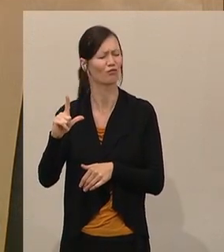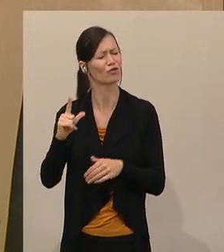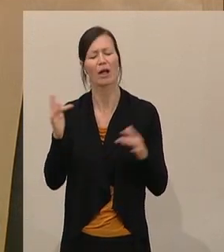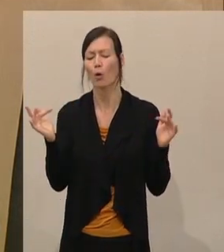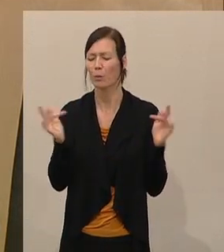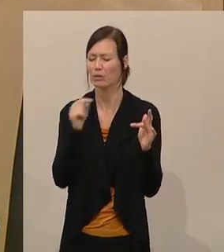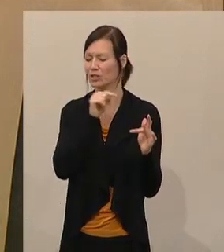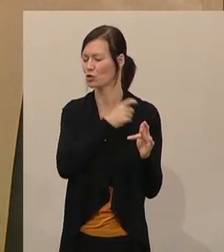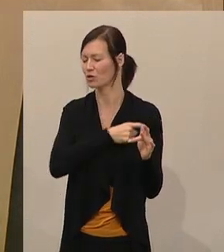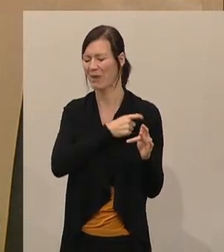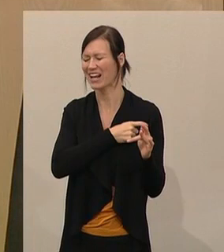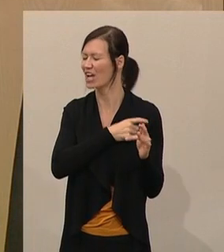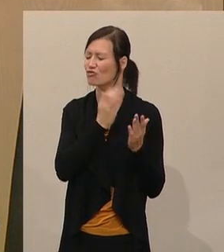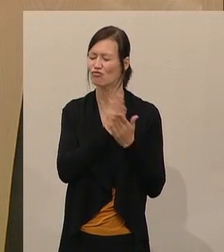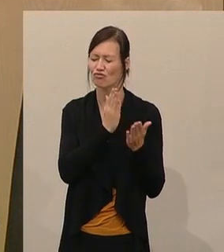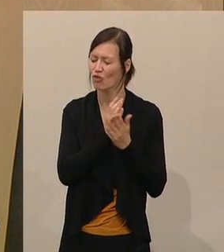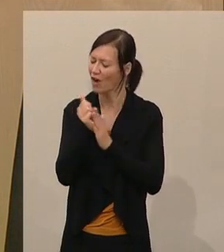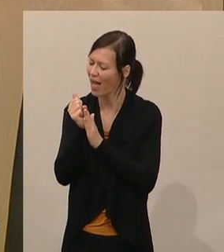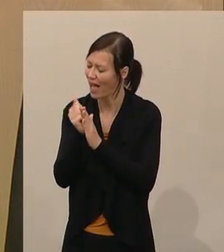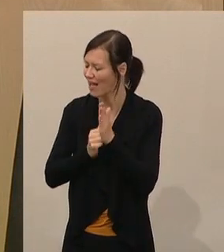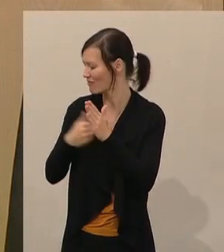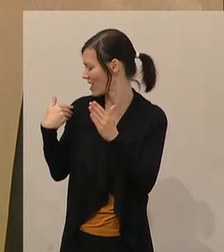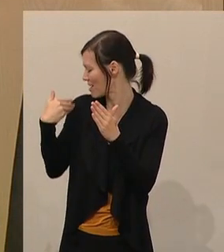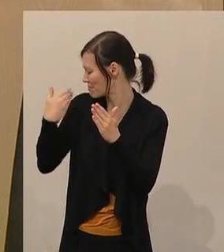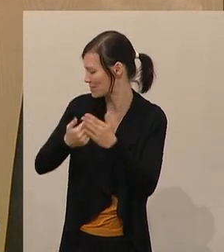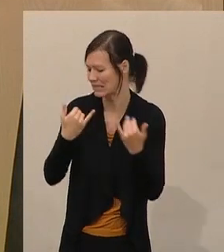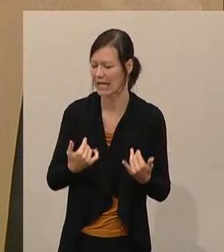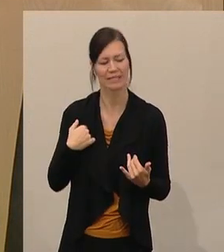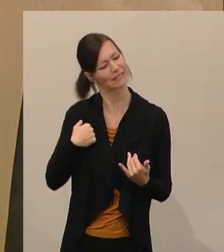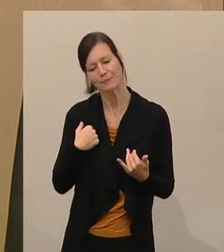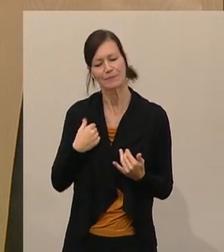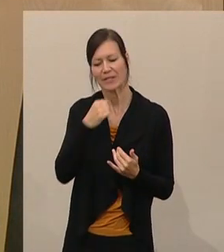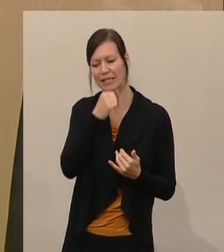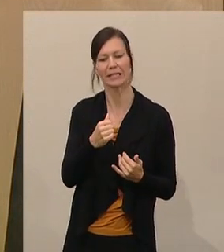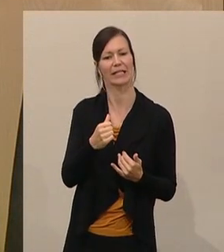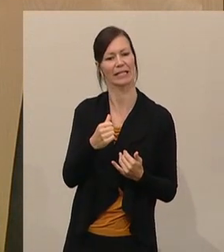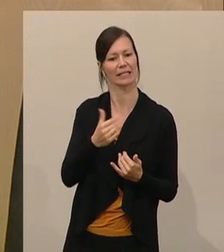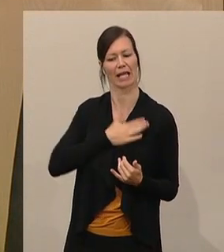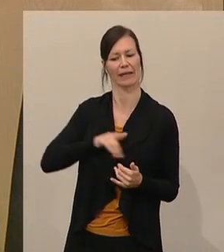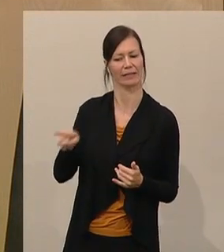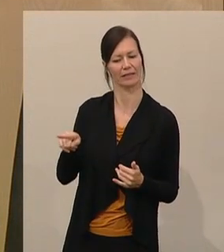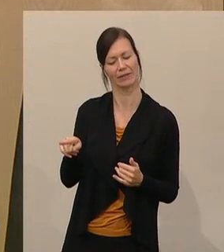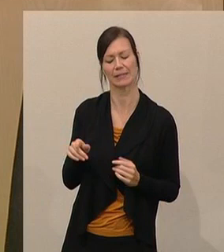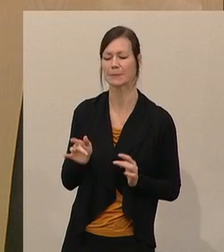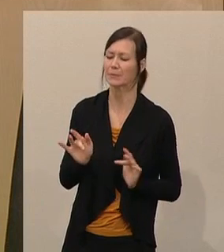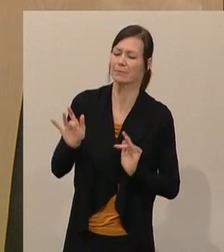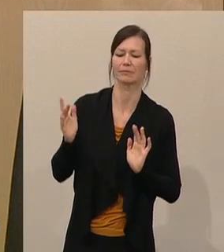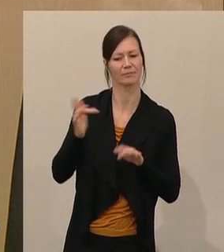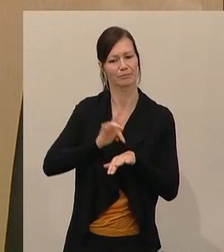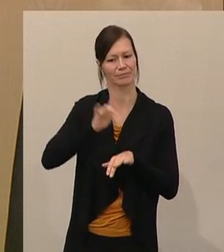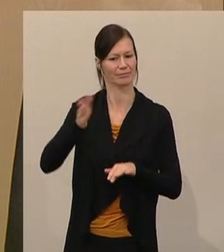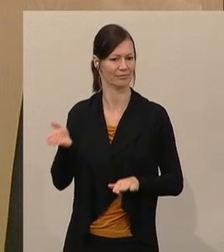verstehe das. Ich kann das auch nachvollziehen, dass man politisch, auch